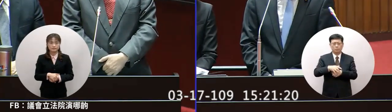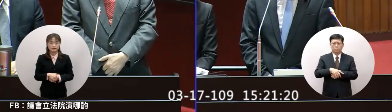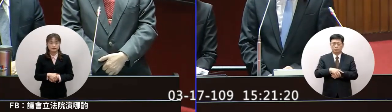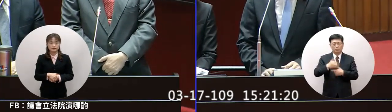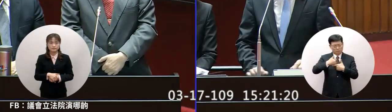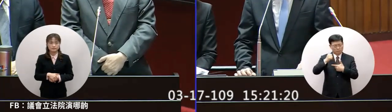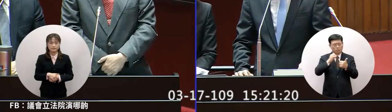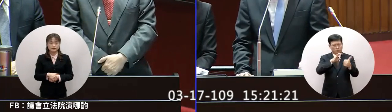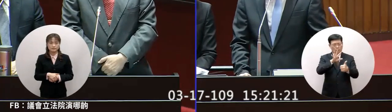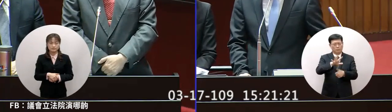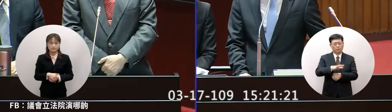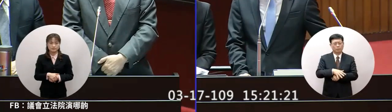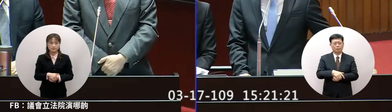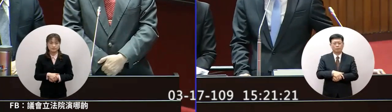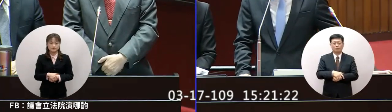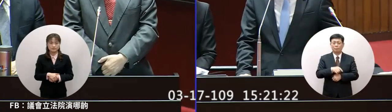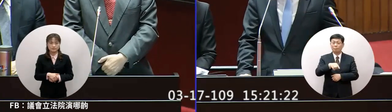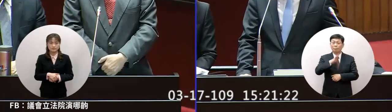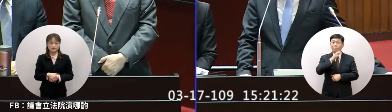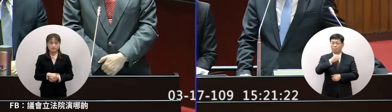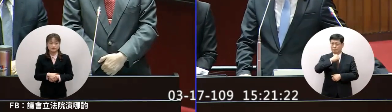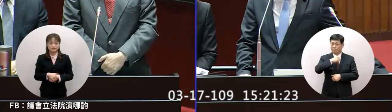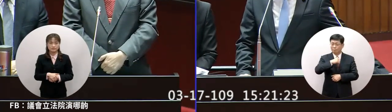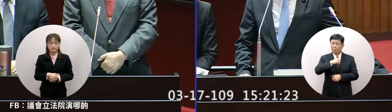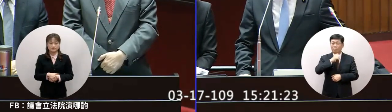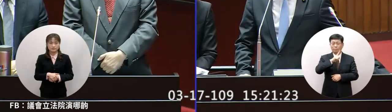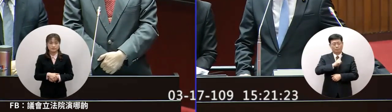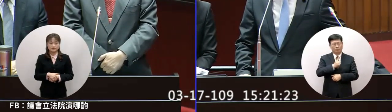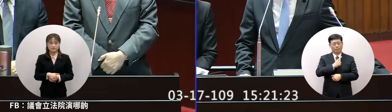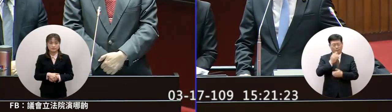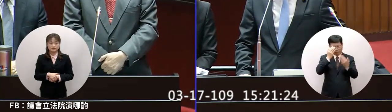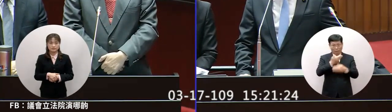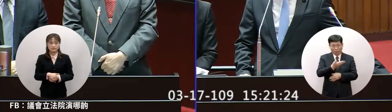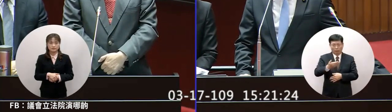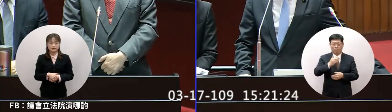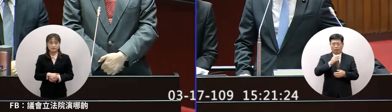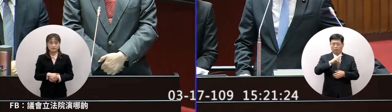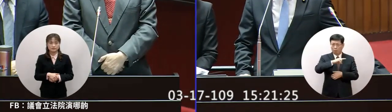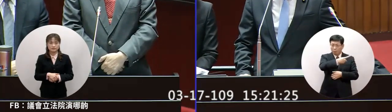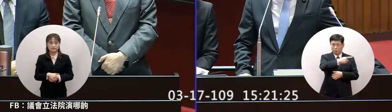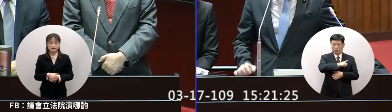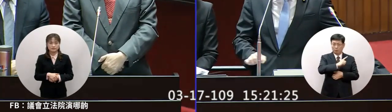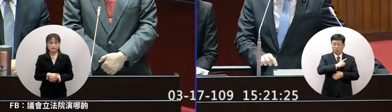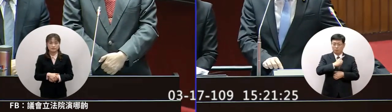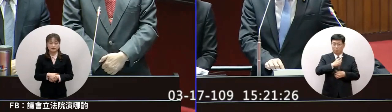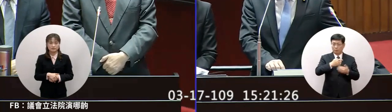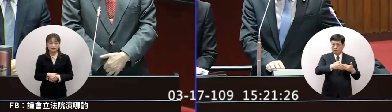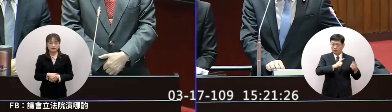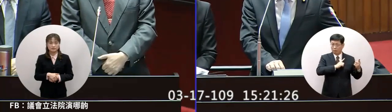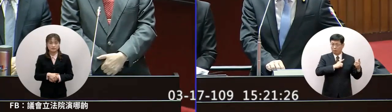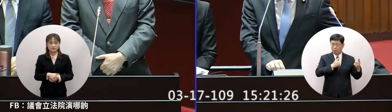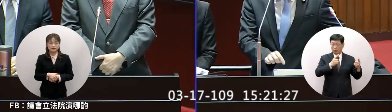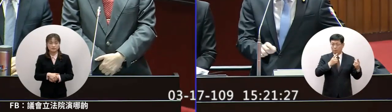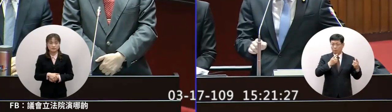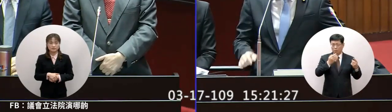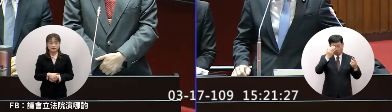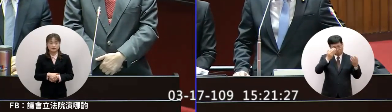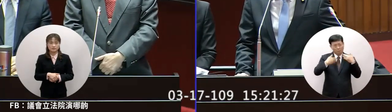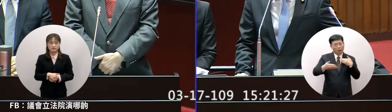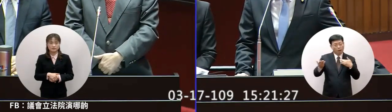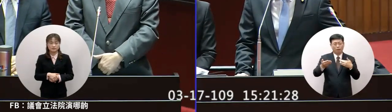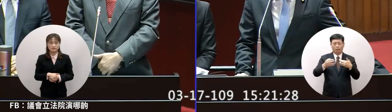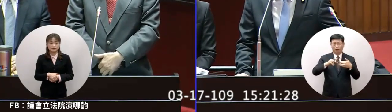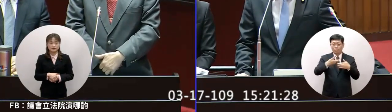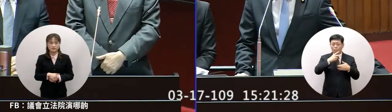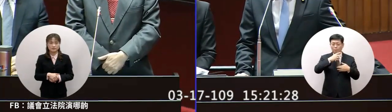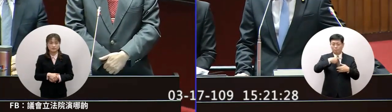種建議跟想法這是台灣的讓步還是大陸的讓步還是兩岸在這